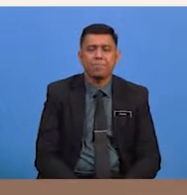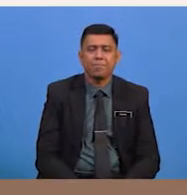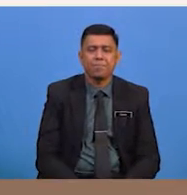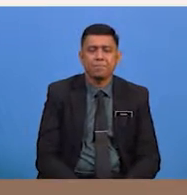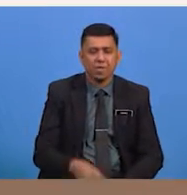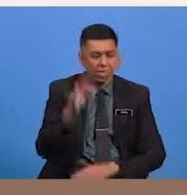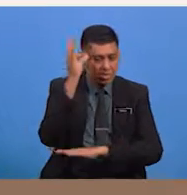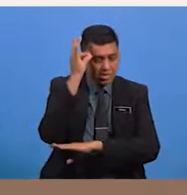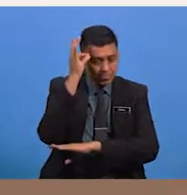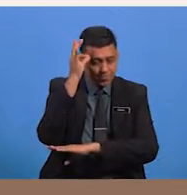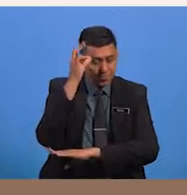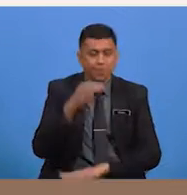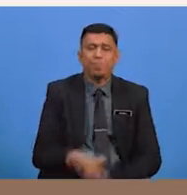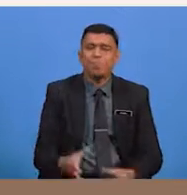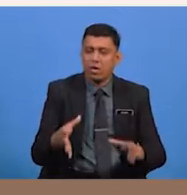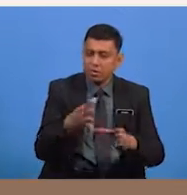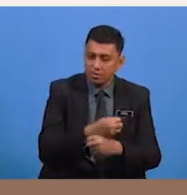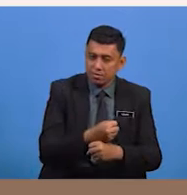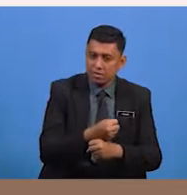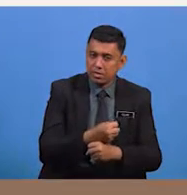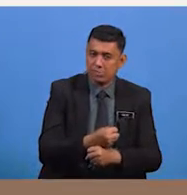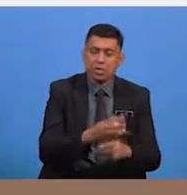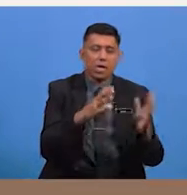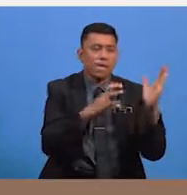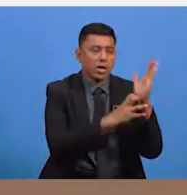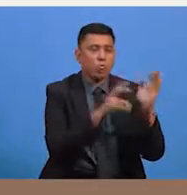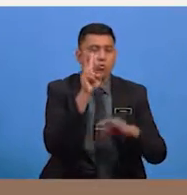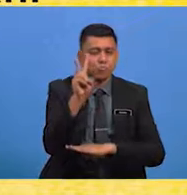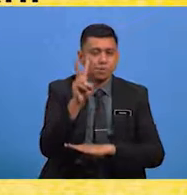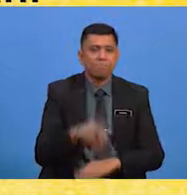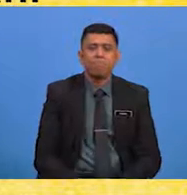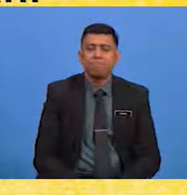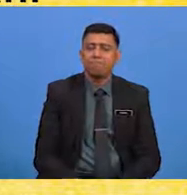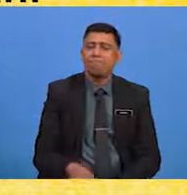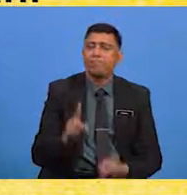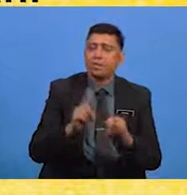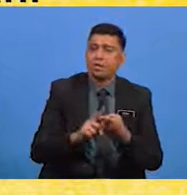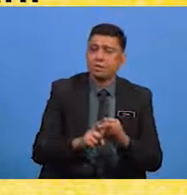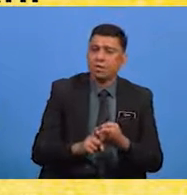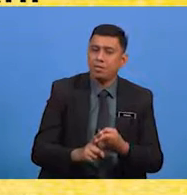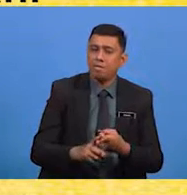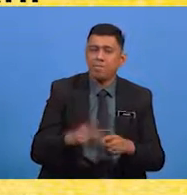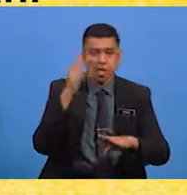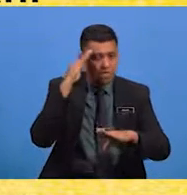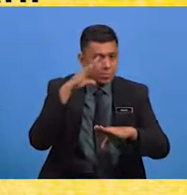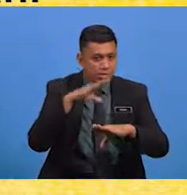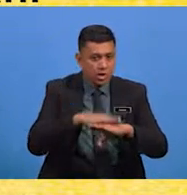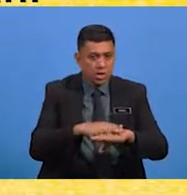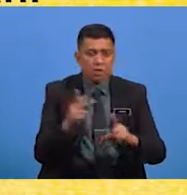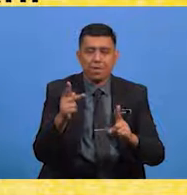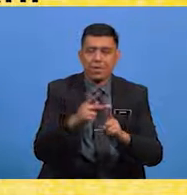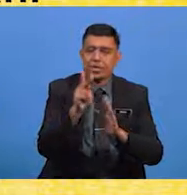pemikiran yang terdapat pada rangkap kedua ialah Pertama, percaya kepada